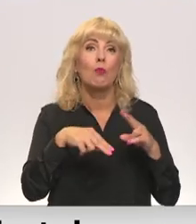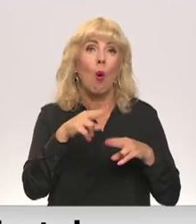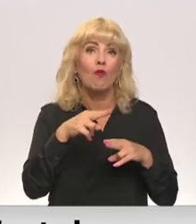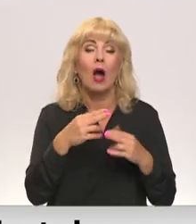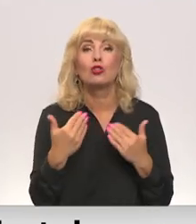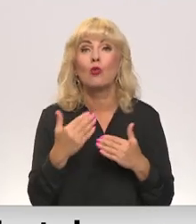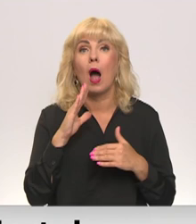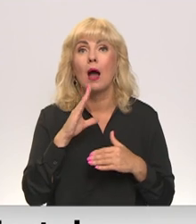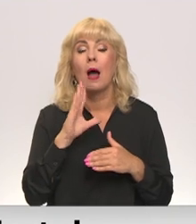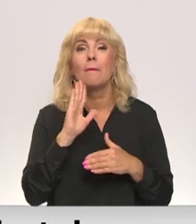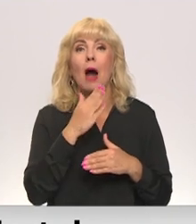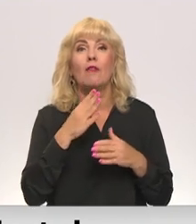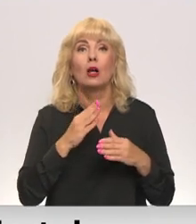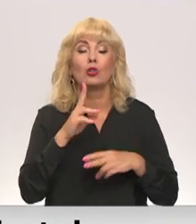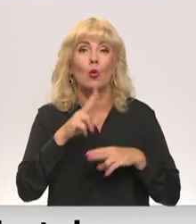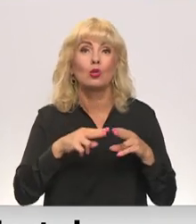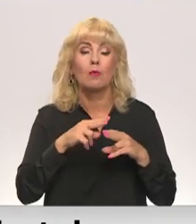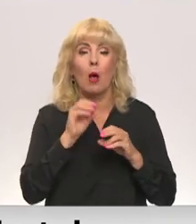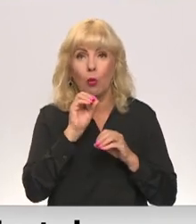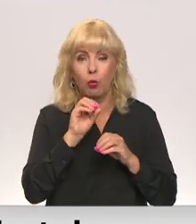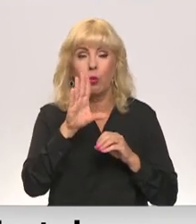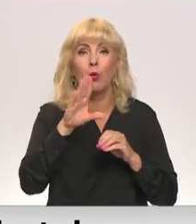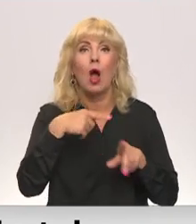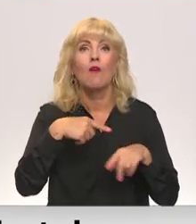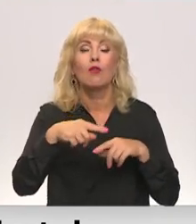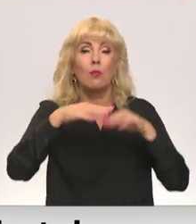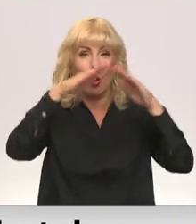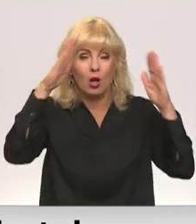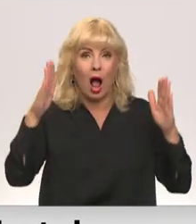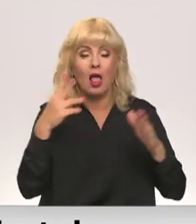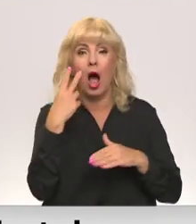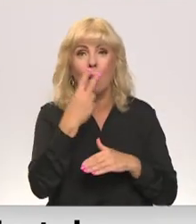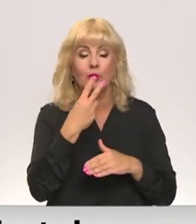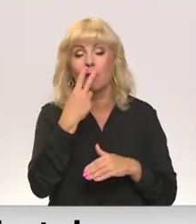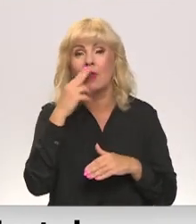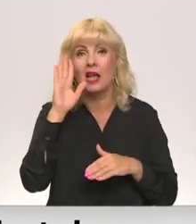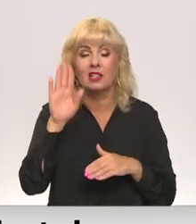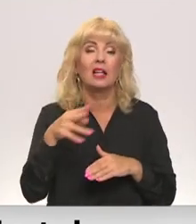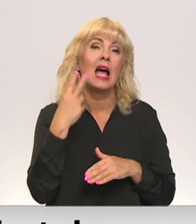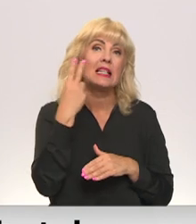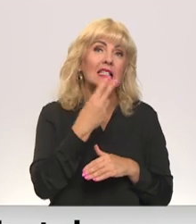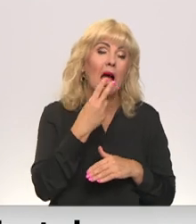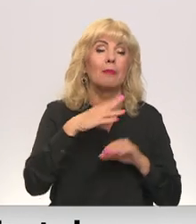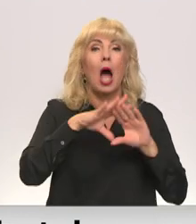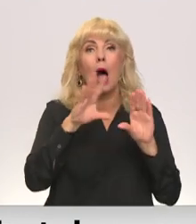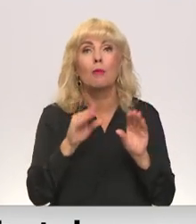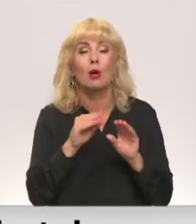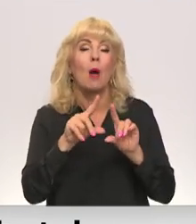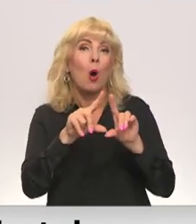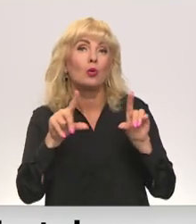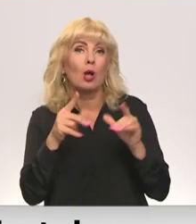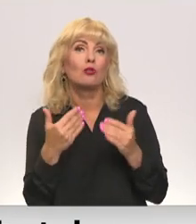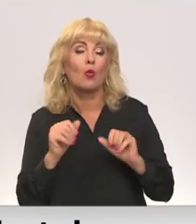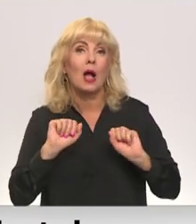tostarp šovasar uzceltās piepūšamās futbola hālis apsaimniekošana. Neraugoties uz plašajiem saimniecības apjomiem, uzņēmums šo